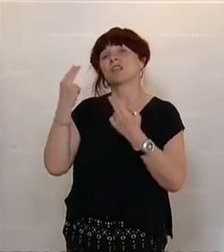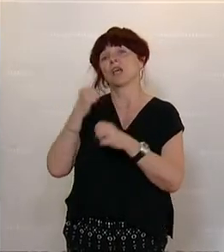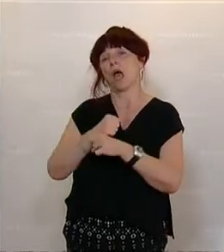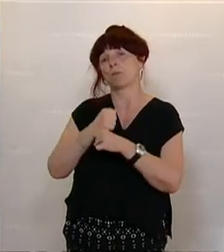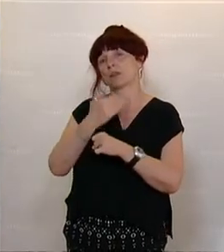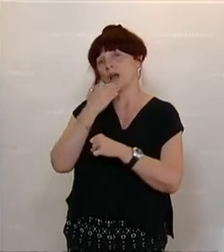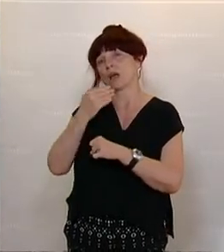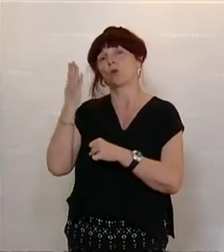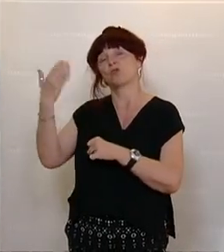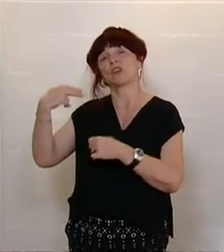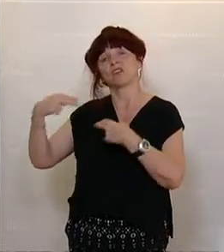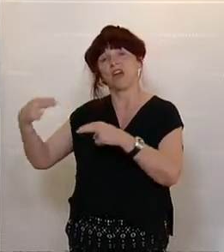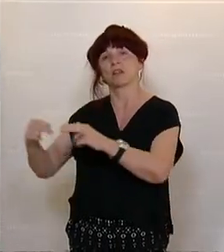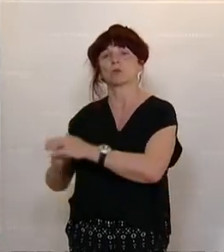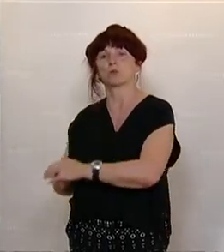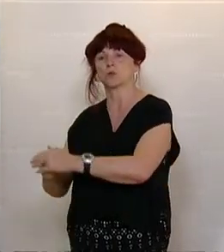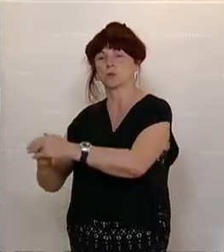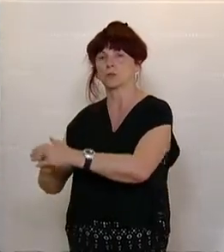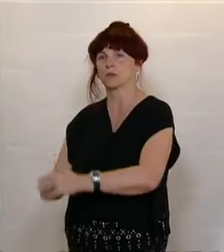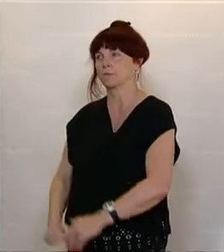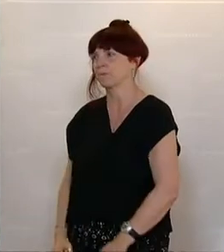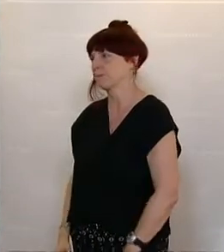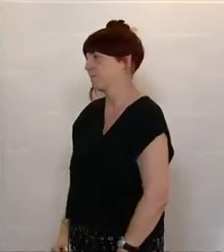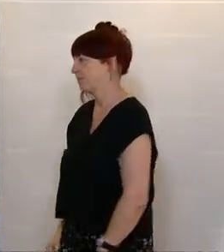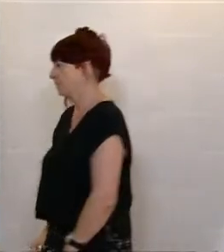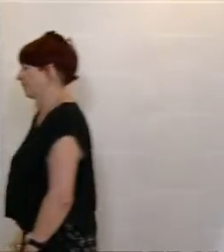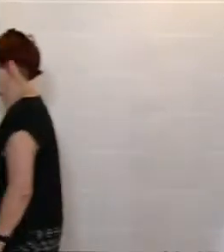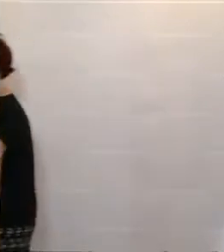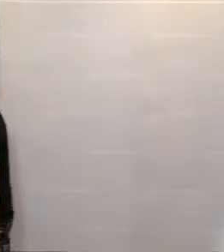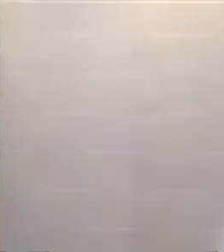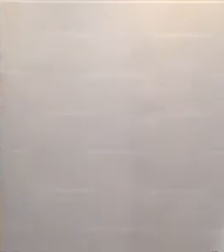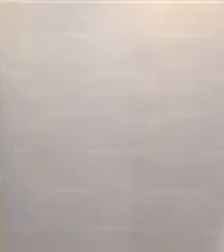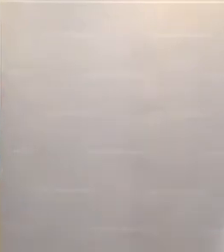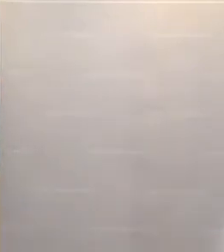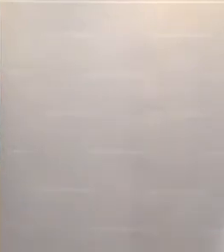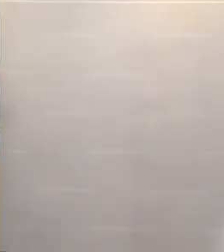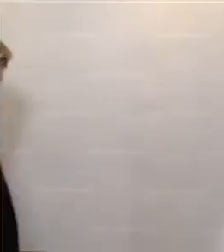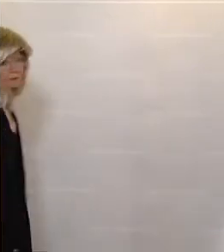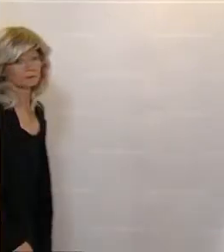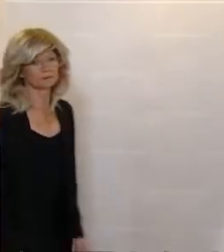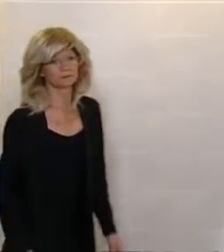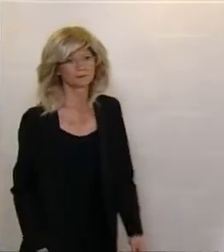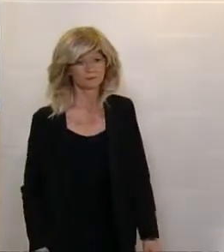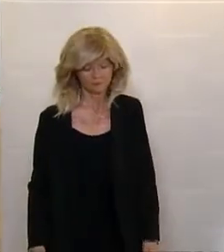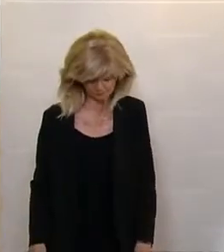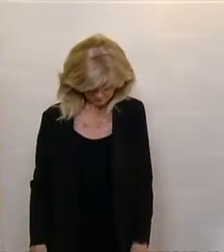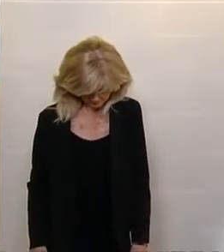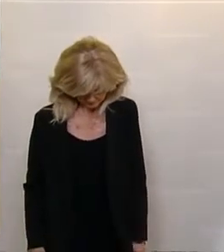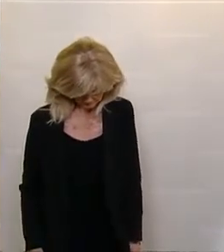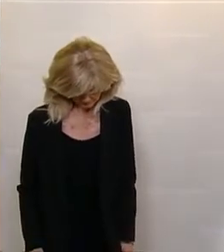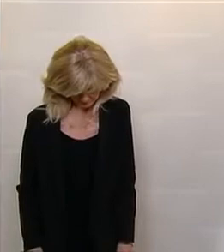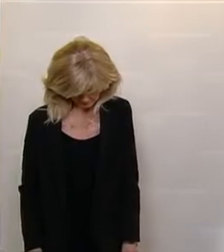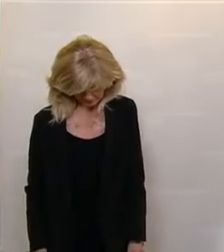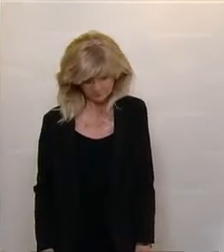Stalking sei für jede siebte Frau in Österreich Realität und kein Kavaliersdelikt. Mit einer Änderung des Sicherheitspolizeigesetzes stelle man